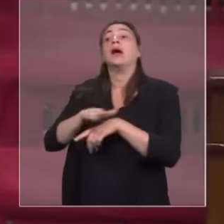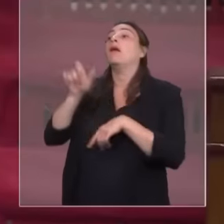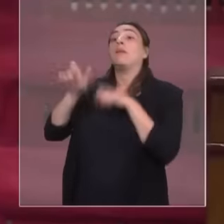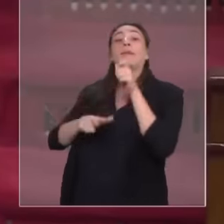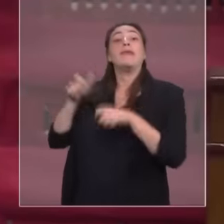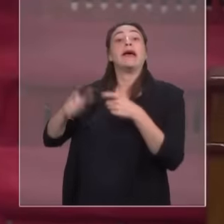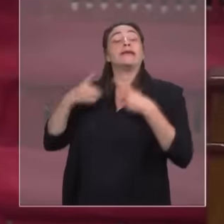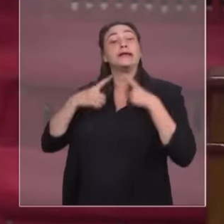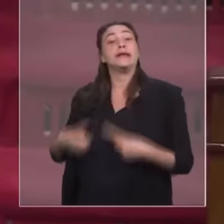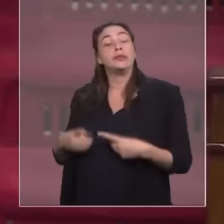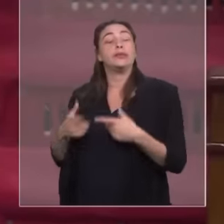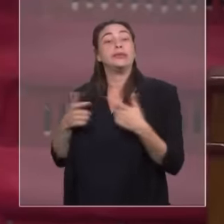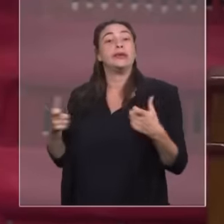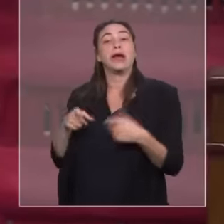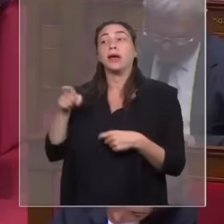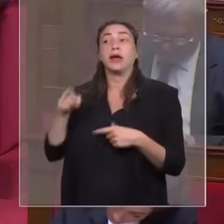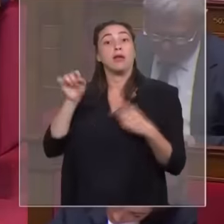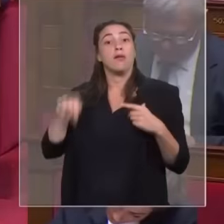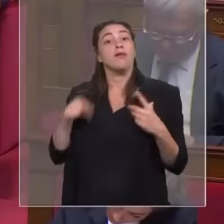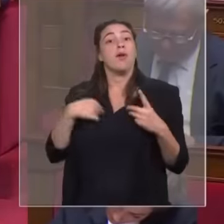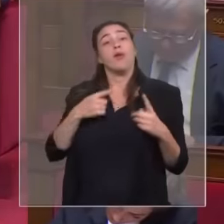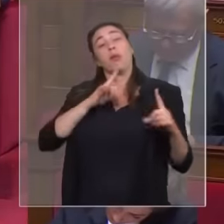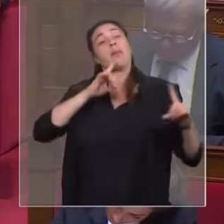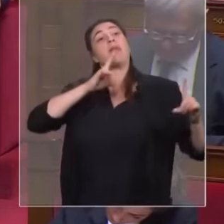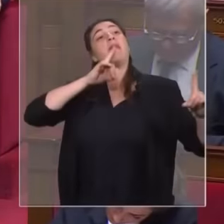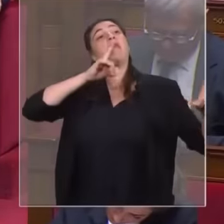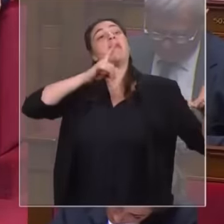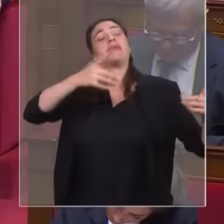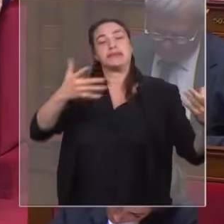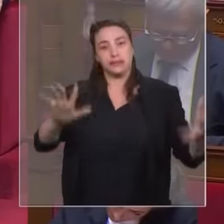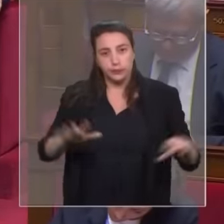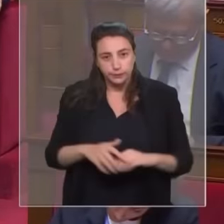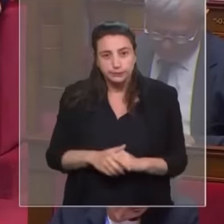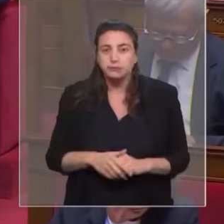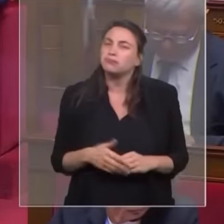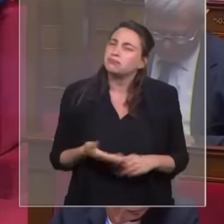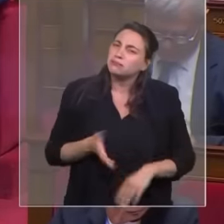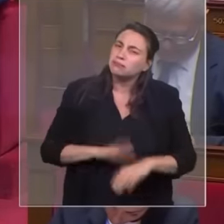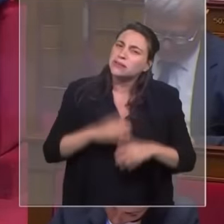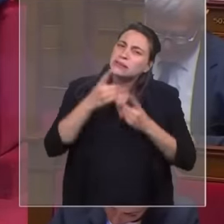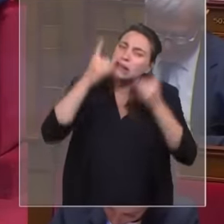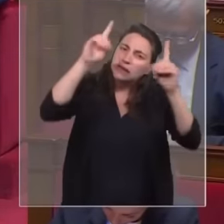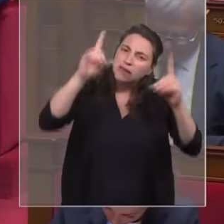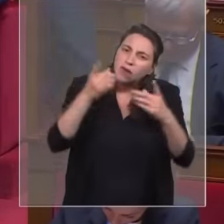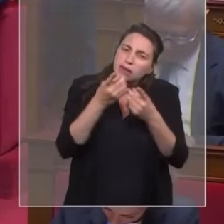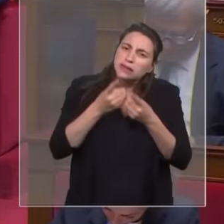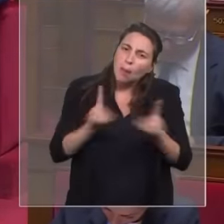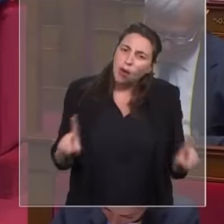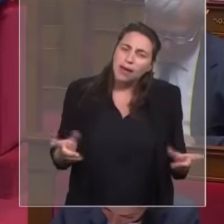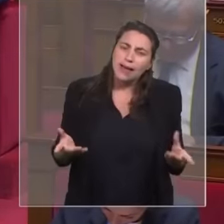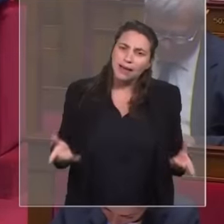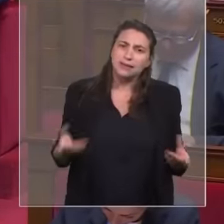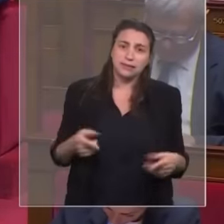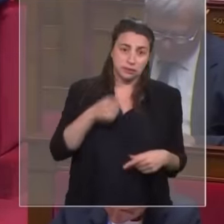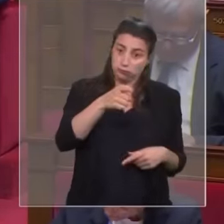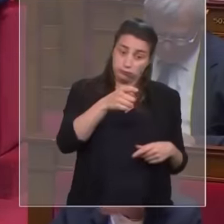résonance de l'Elysée, et donc des multinationales françaises. Et quand vous prétendez défendre la démocratie, les peuples vous répondent en dénonçant et